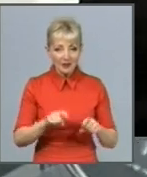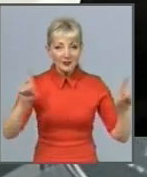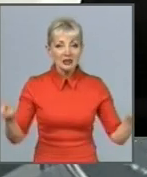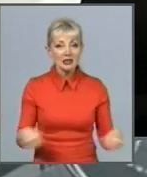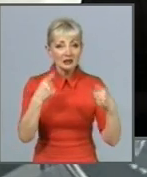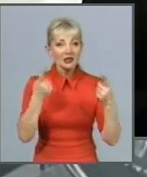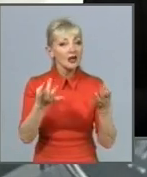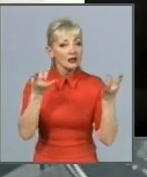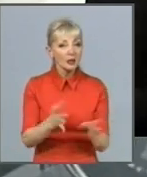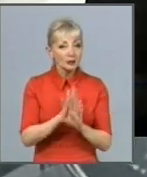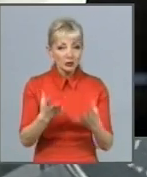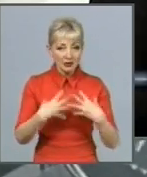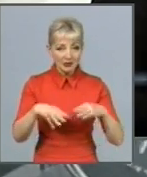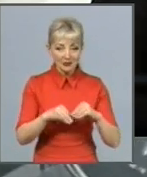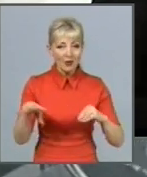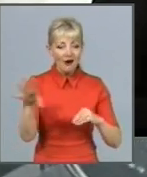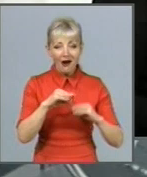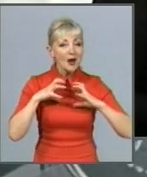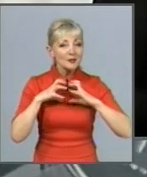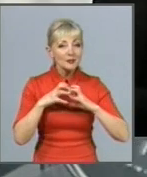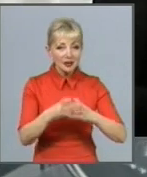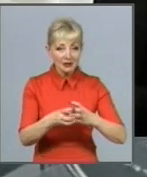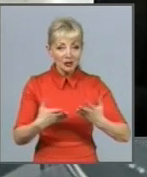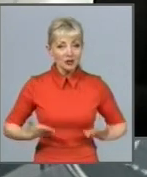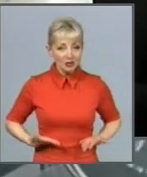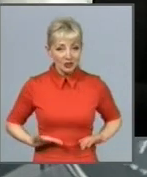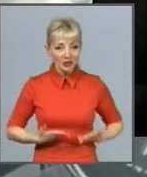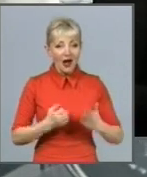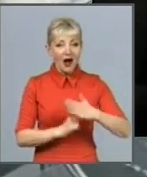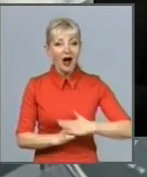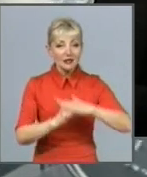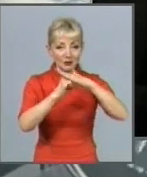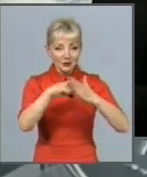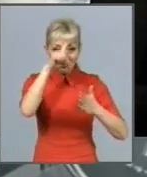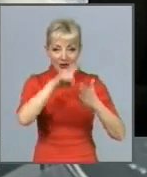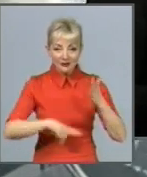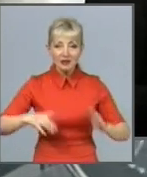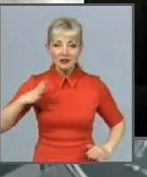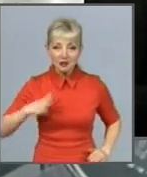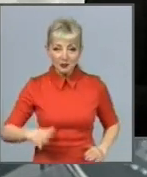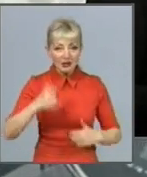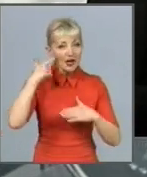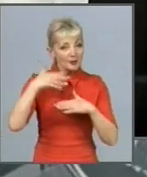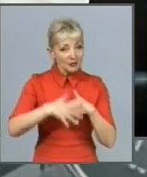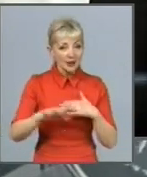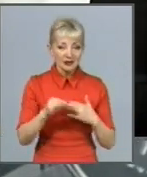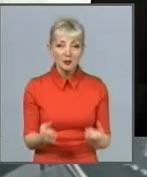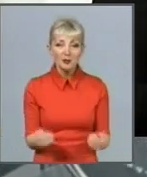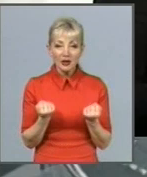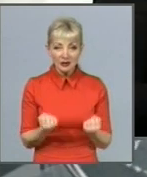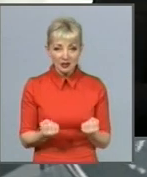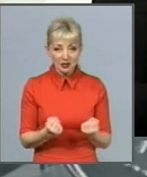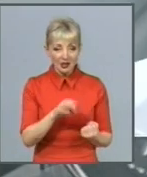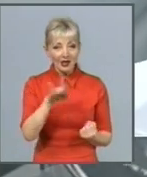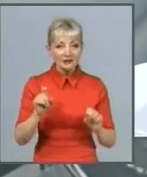целий мир, который основан на довері, терпіні, пониманні і підтріжці. Ви змогли сохранити